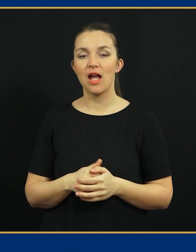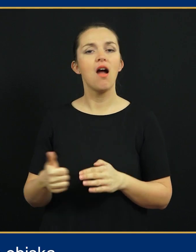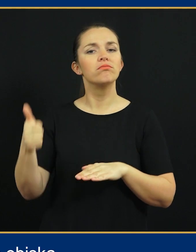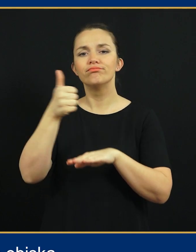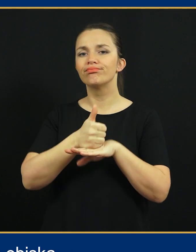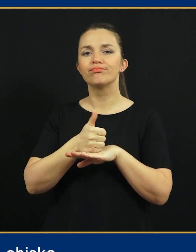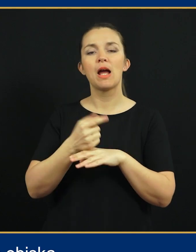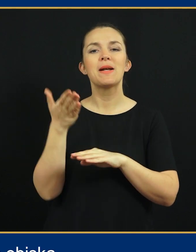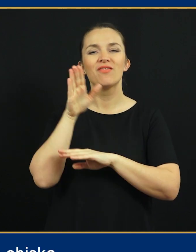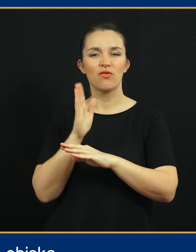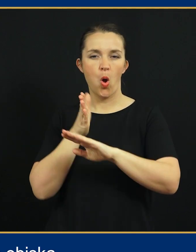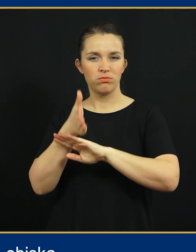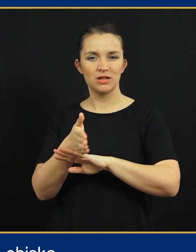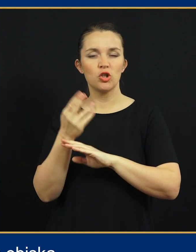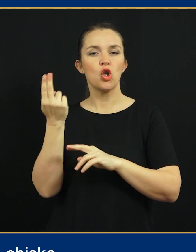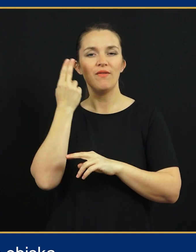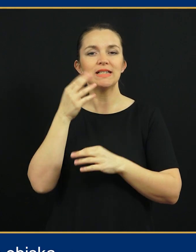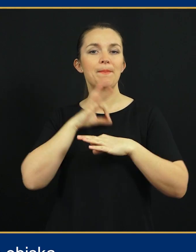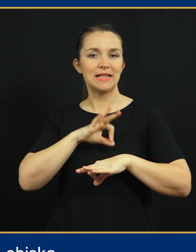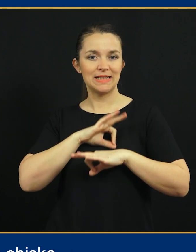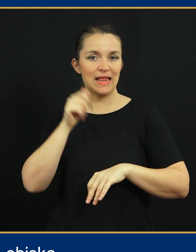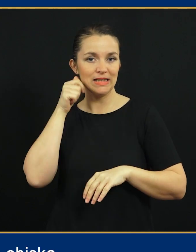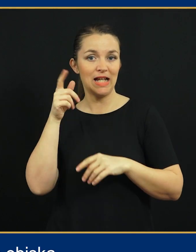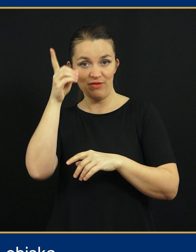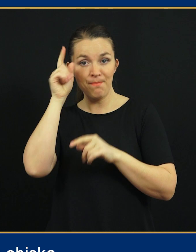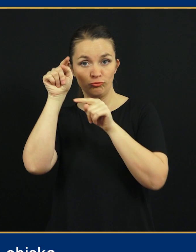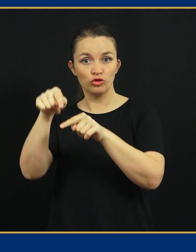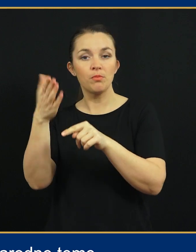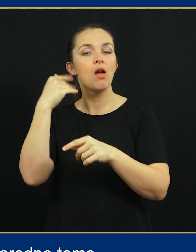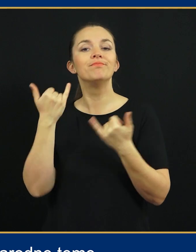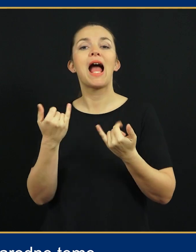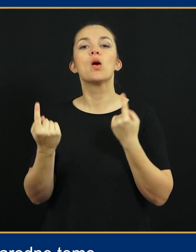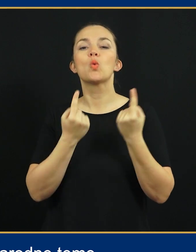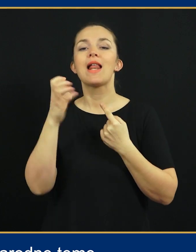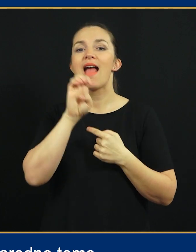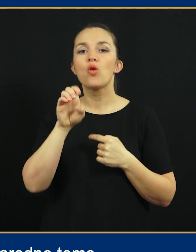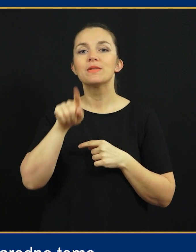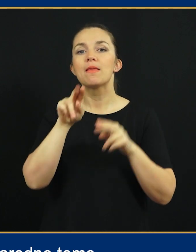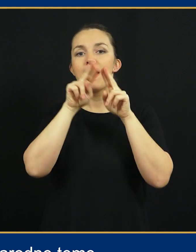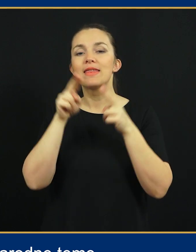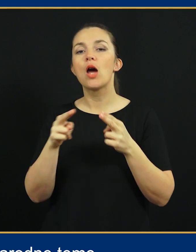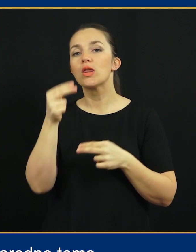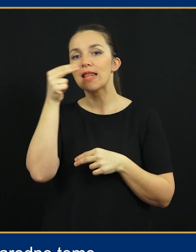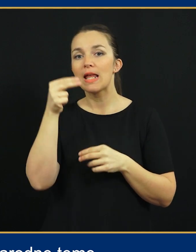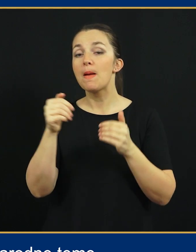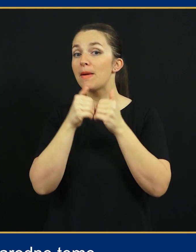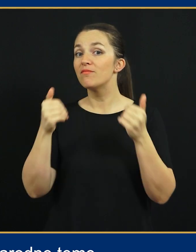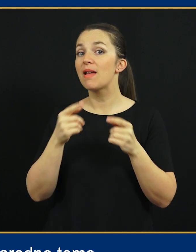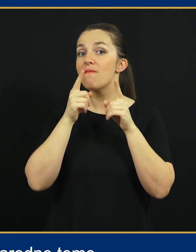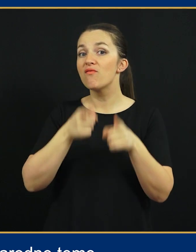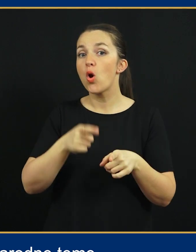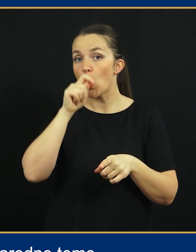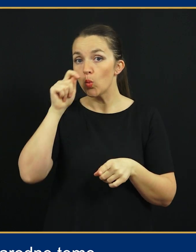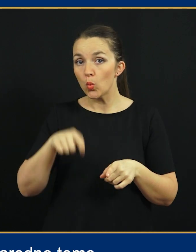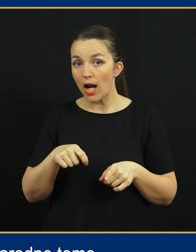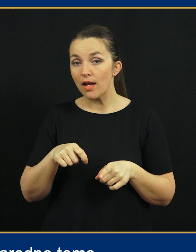V spredju predstavitvenega obiska slovenske predsednice v Nemčiji so bile aktualne evropske in mednarodne teme, predvsem